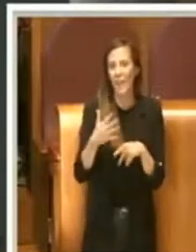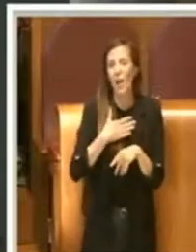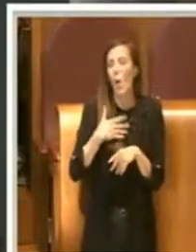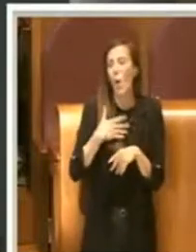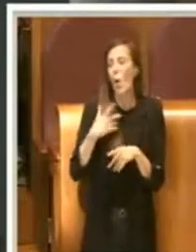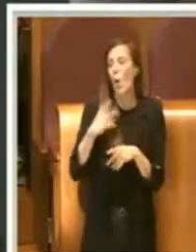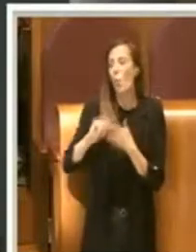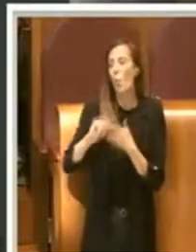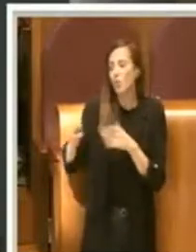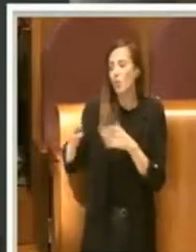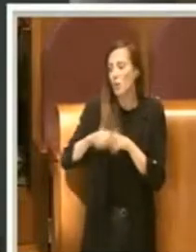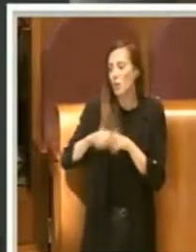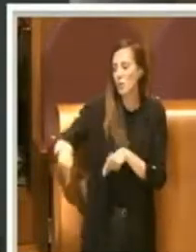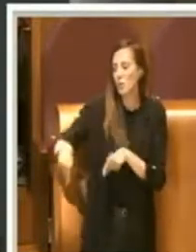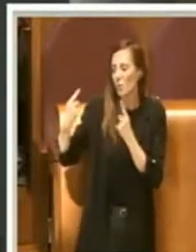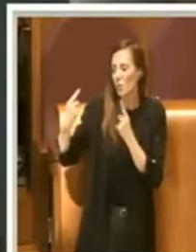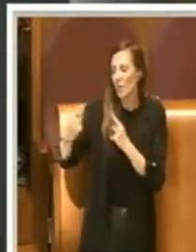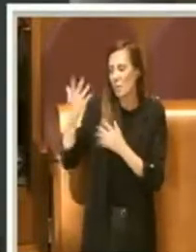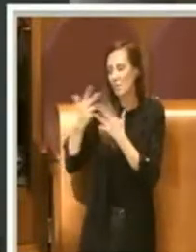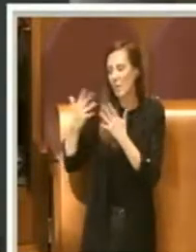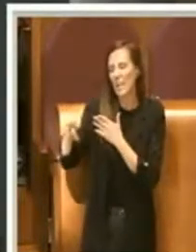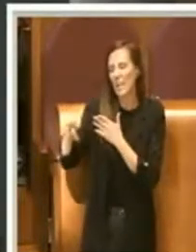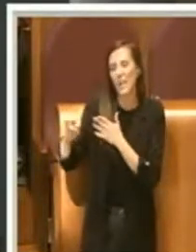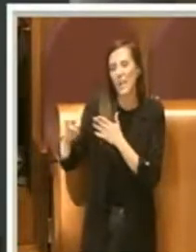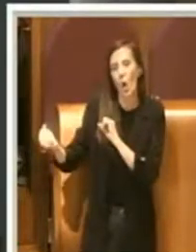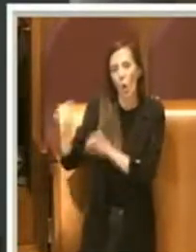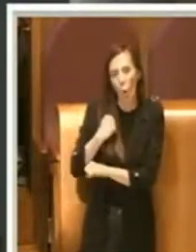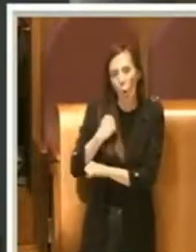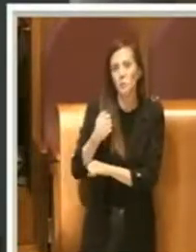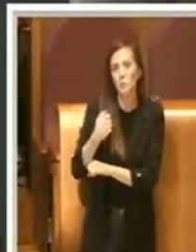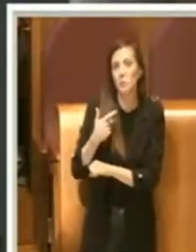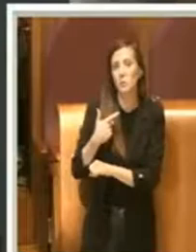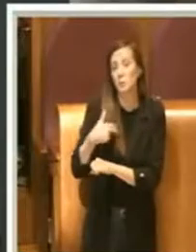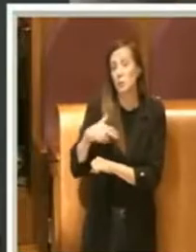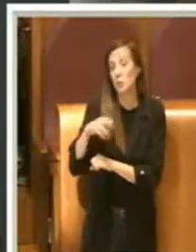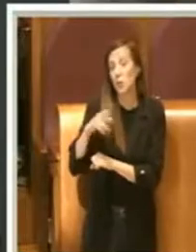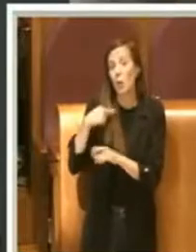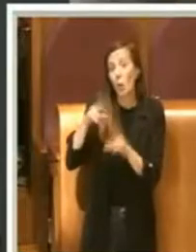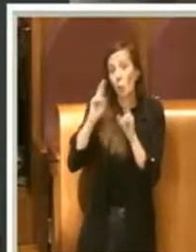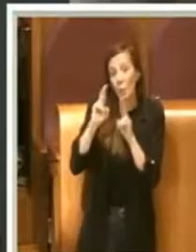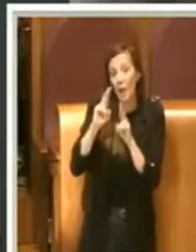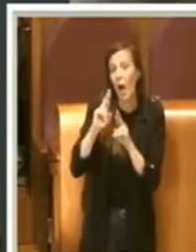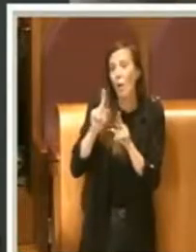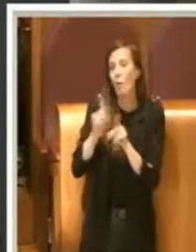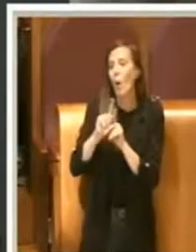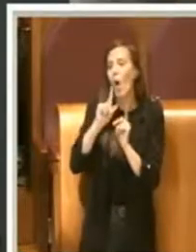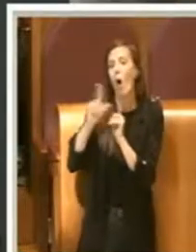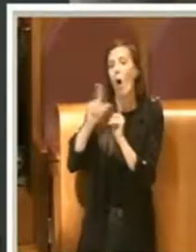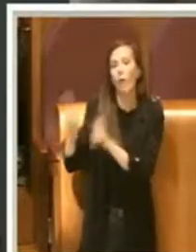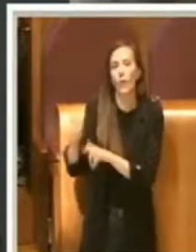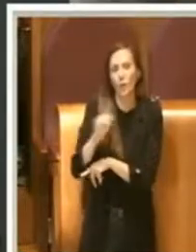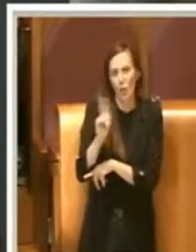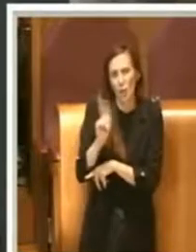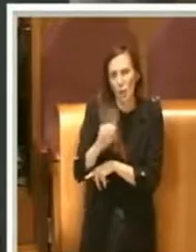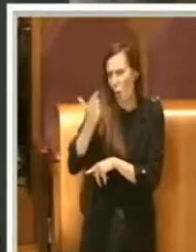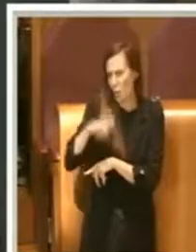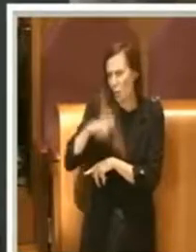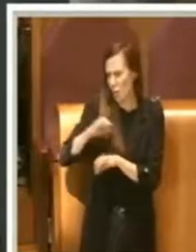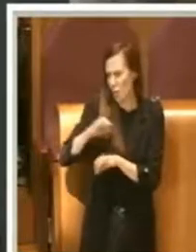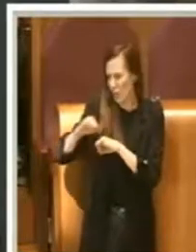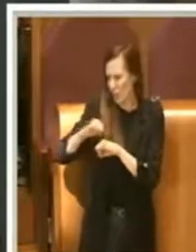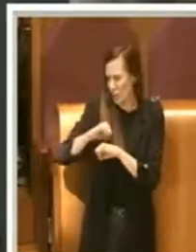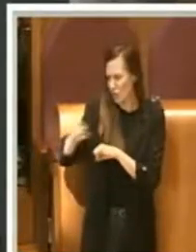uffici che hanno espresso parere contrario, ci mancherebbe, quindi mi auguro che non la prendano sul personale con molti dirigenti, tra l'altro ci conosciamo